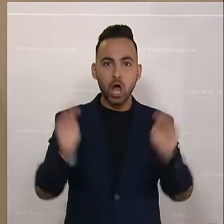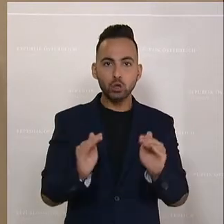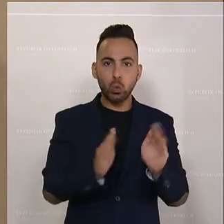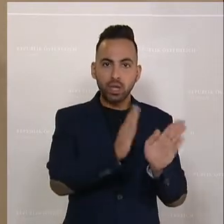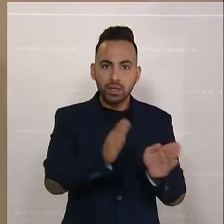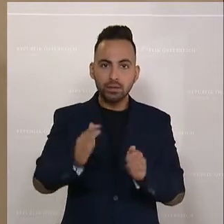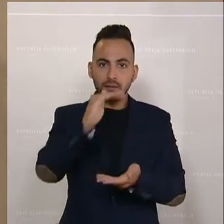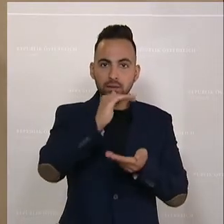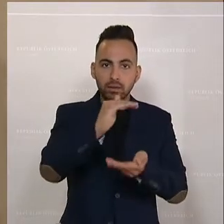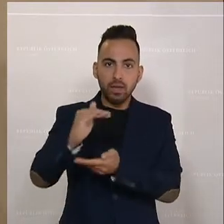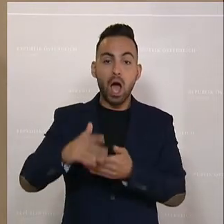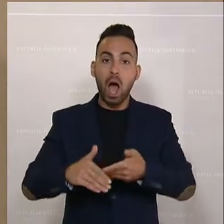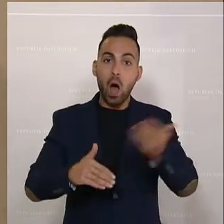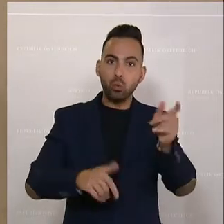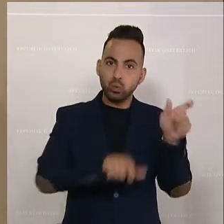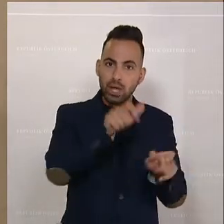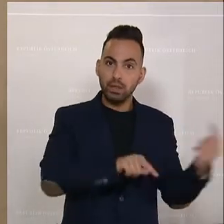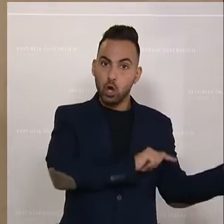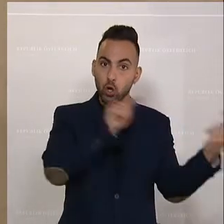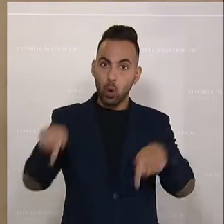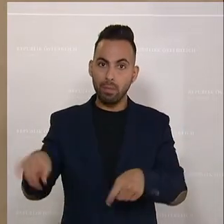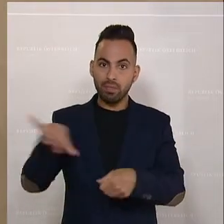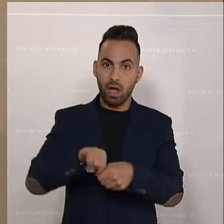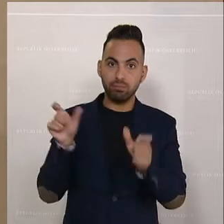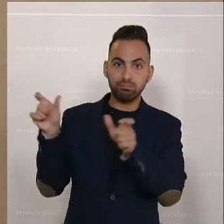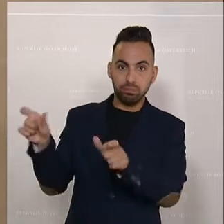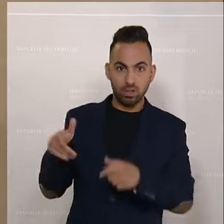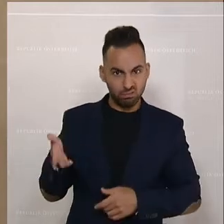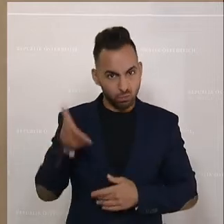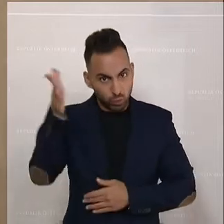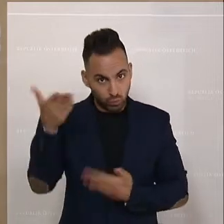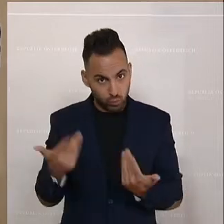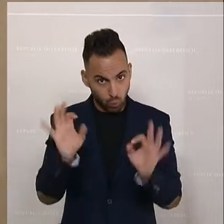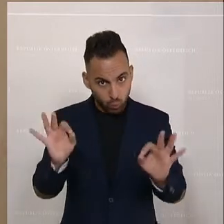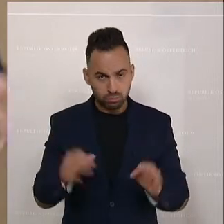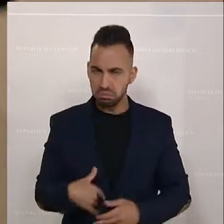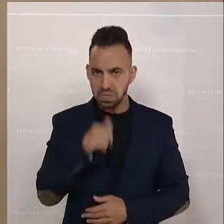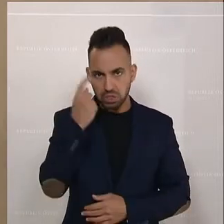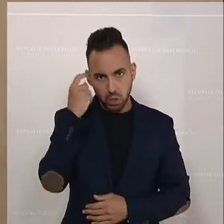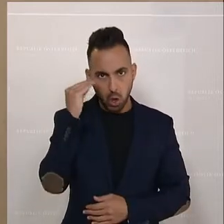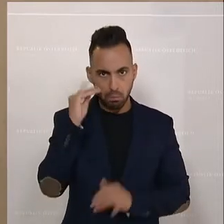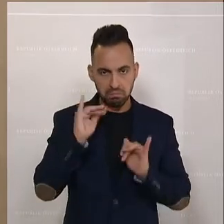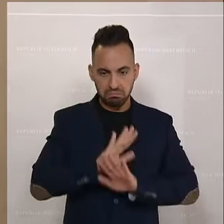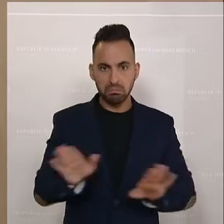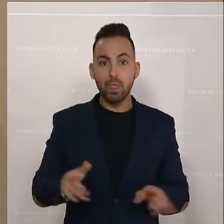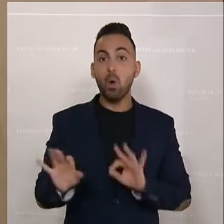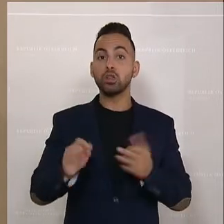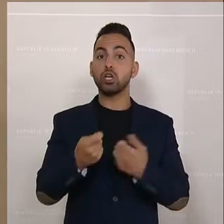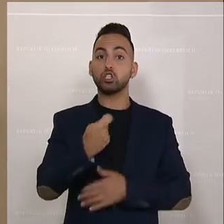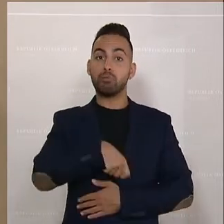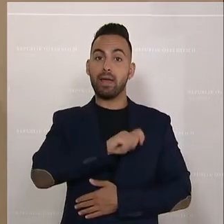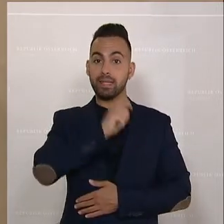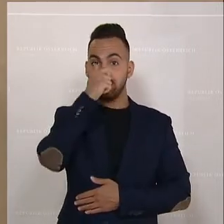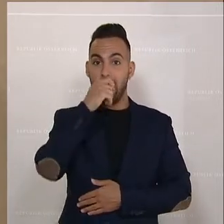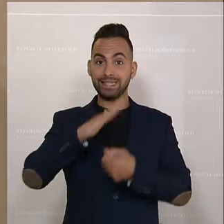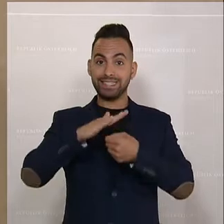dass inzwischen Ausländerinnen dort nicht mehr tanken dürfen, ist das die Zukunft? Ich bin nicht davon überzeugt. Der Gasdeckel in Spanien, das